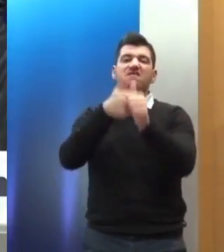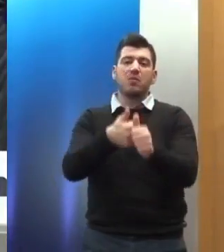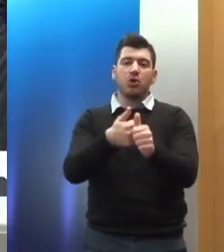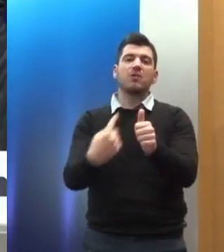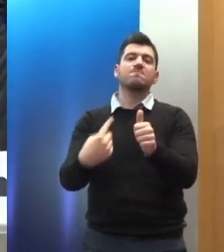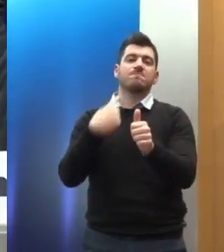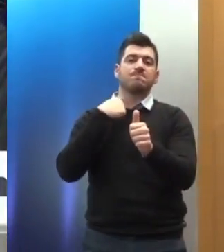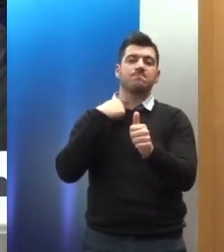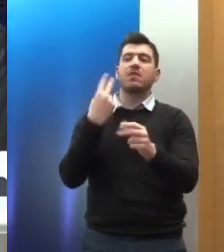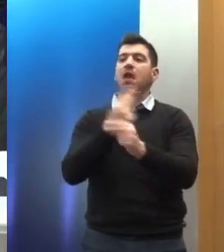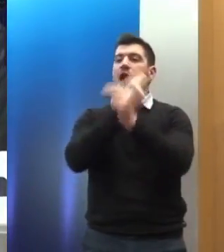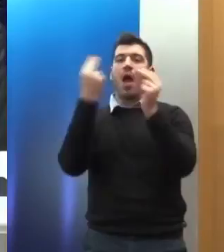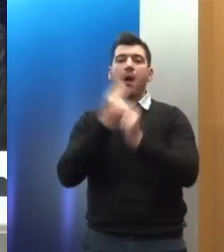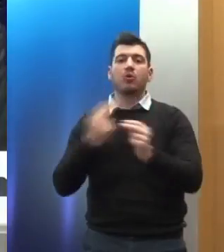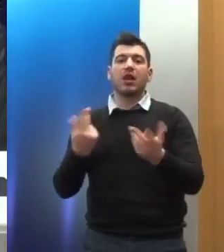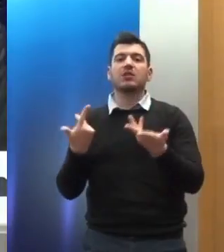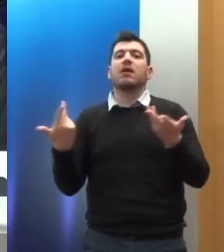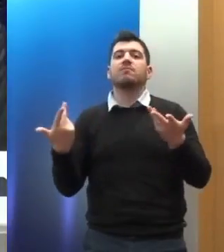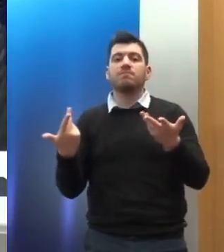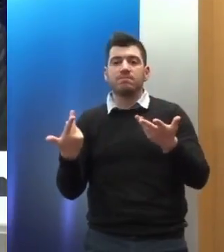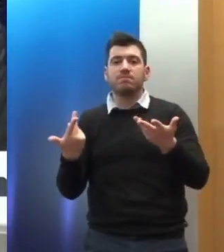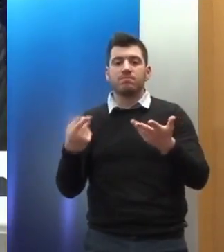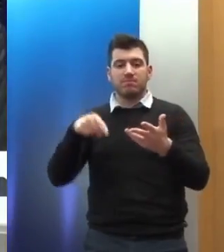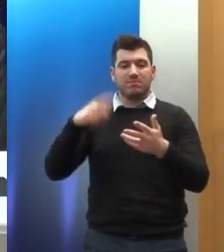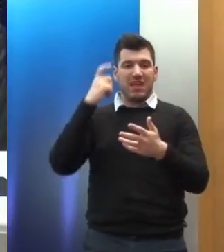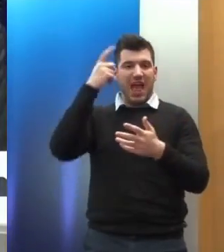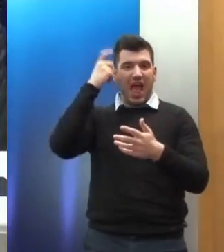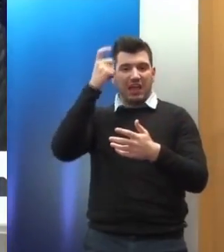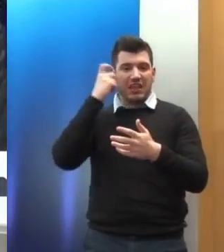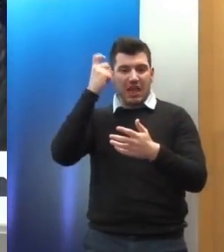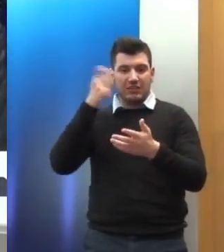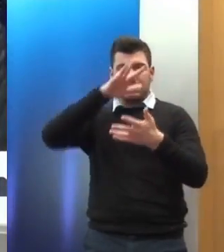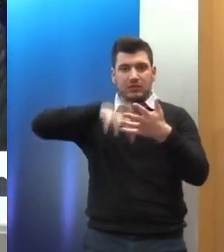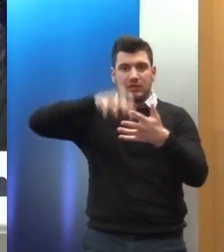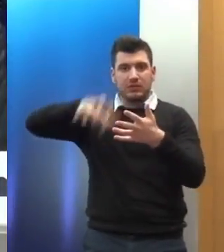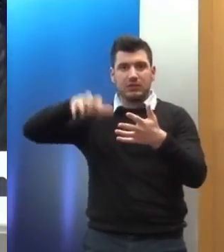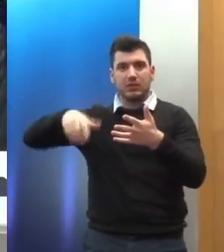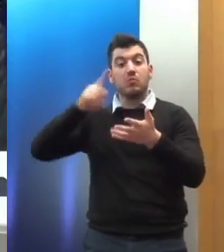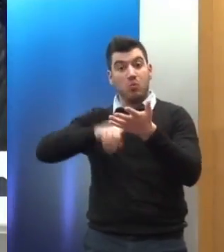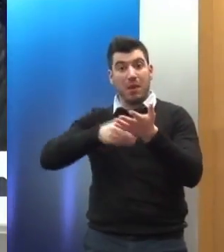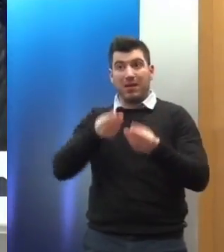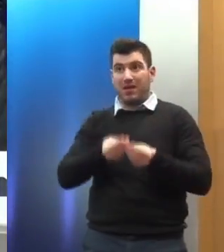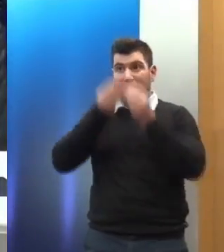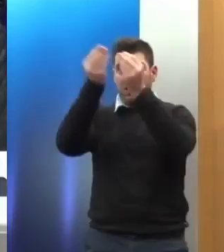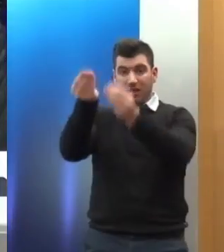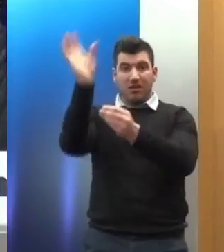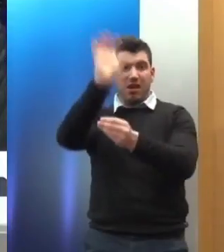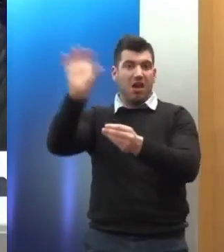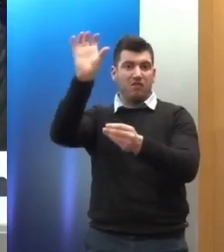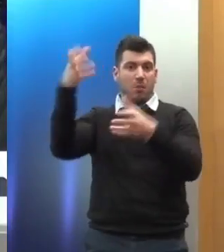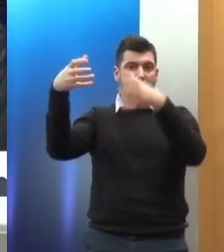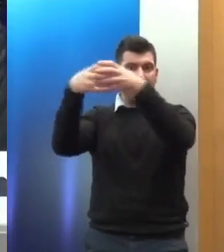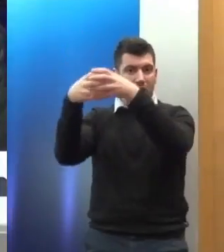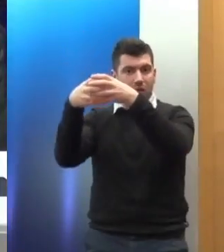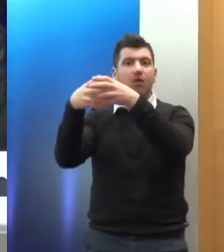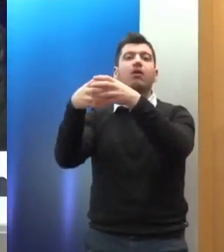αναγκαζόμαστε να εκπονήσουμε και κατόπιν να τις υποστηρίξουμε στα ενώπιον των διεθνών οργάνων, γίνονται και